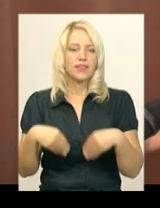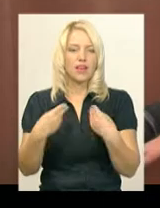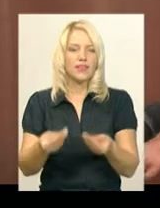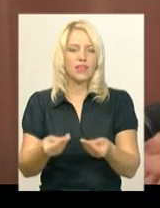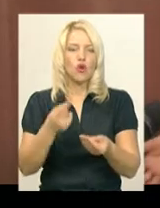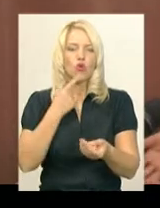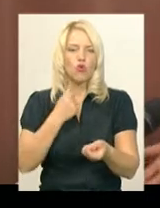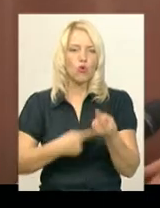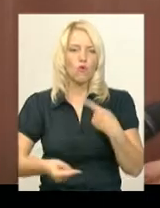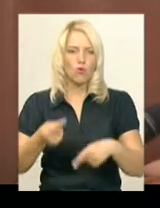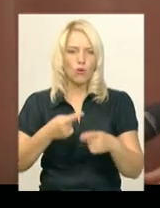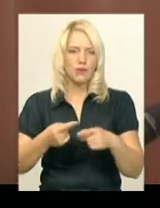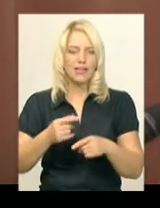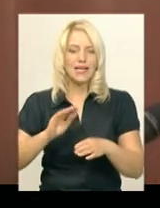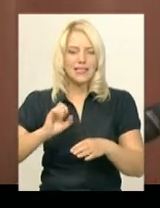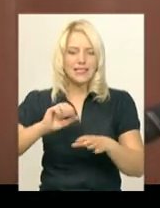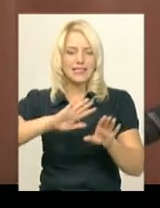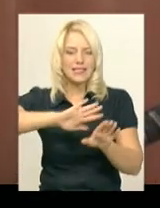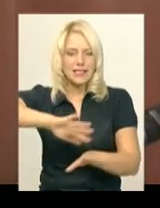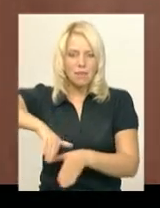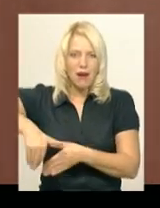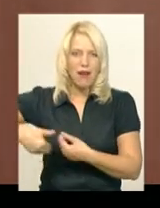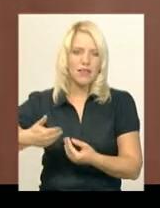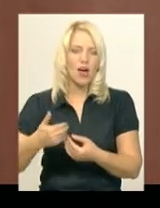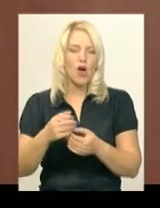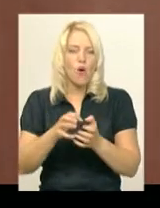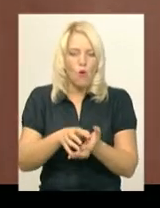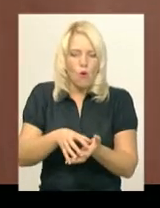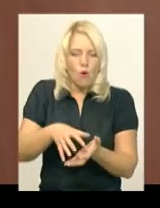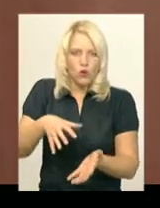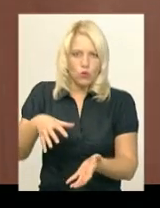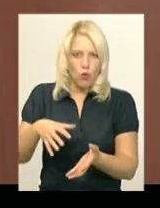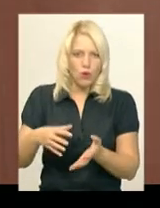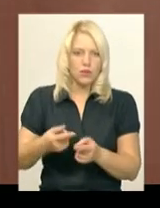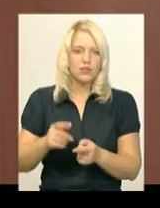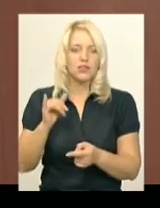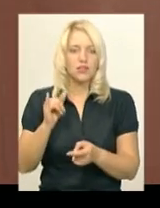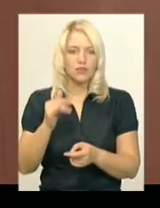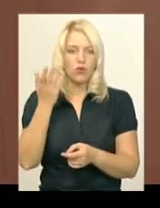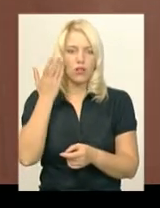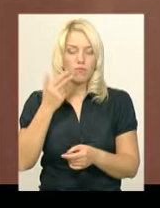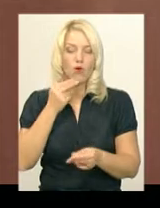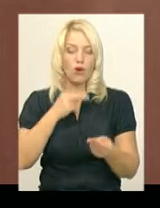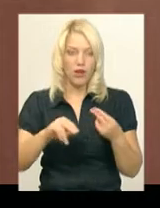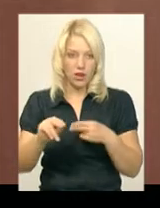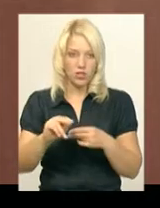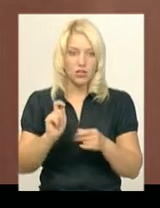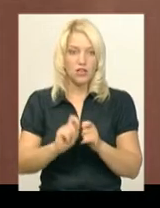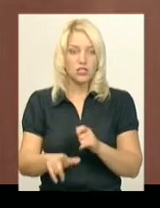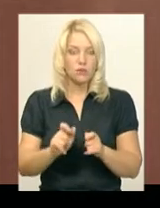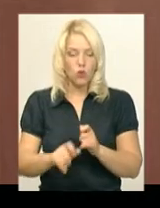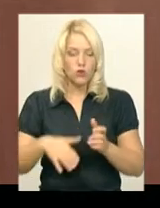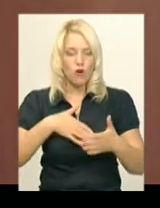знімає отік і покращення настає. Коли почалося АТО, спонсори,